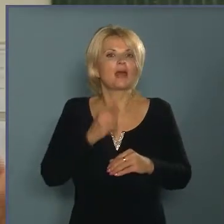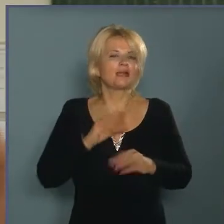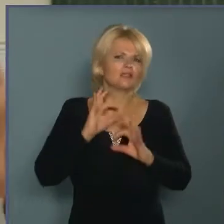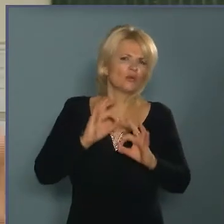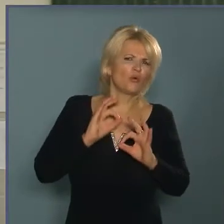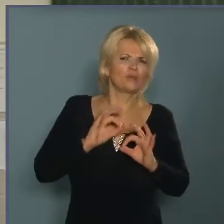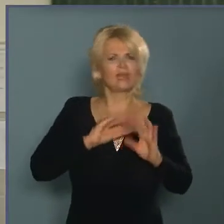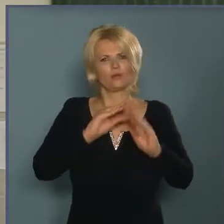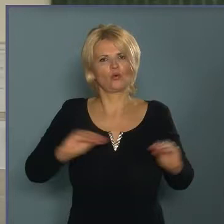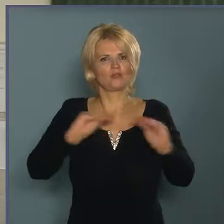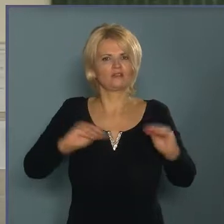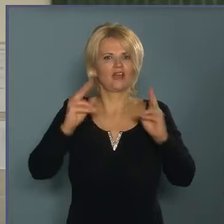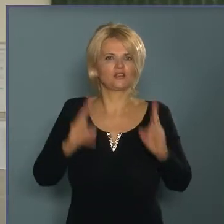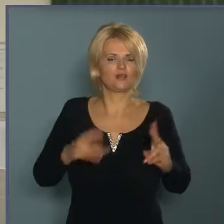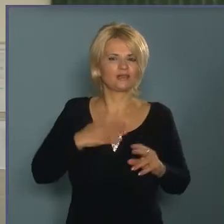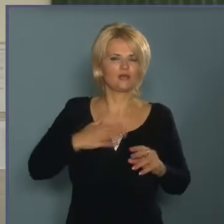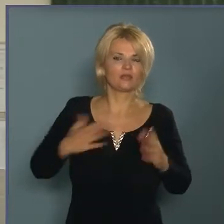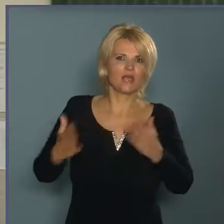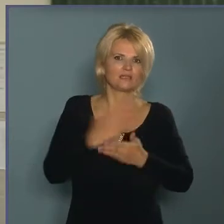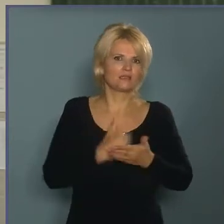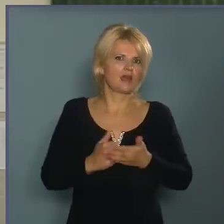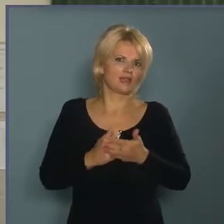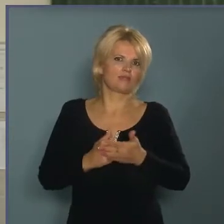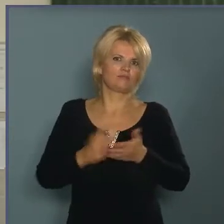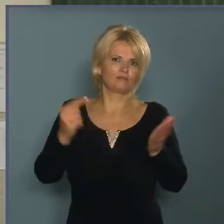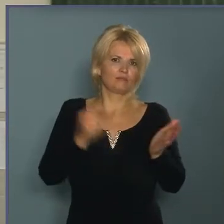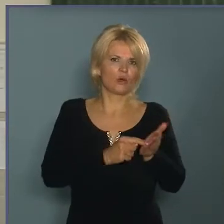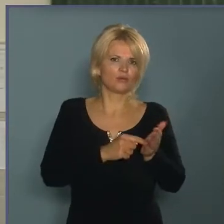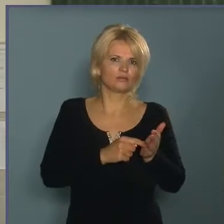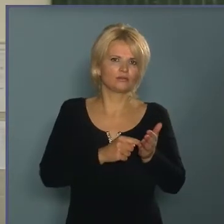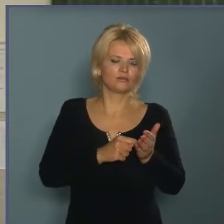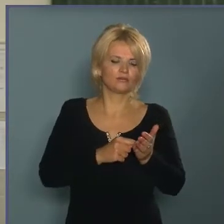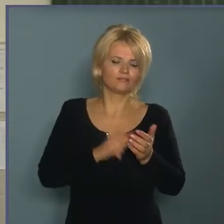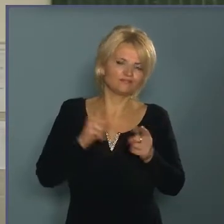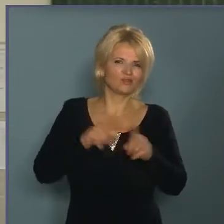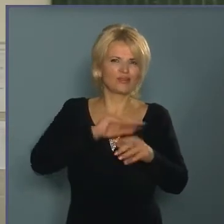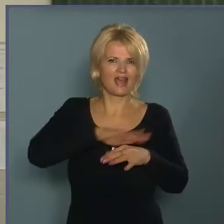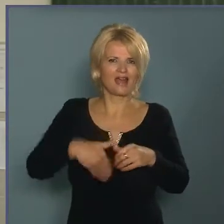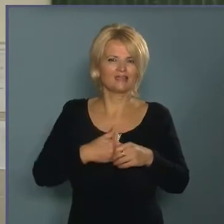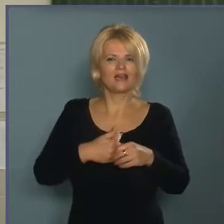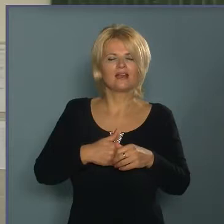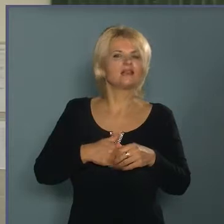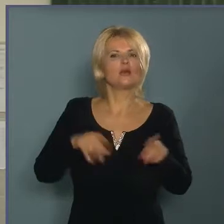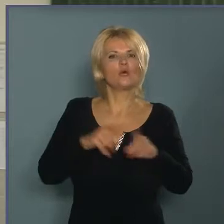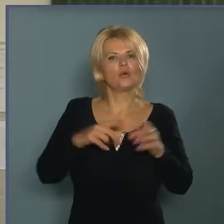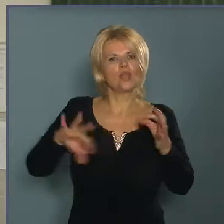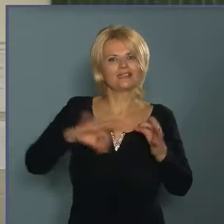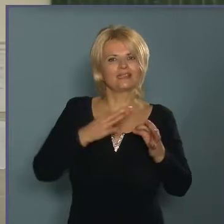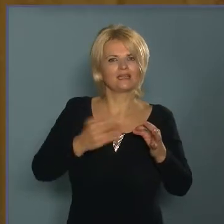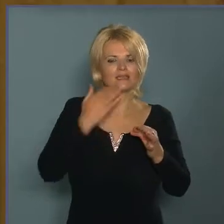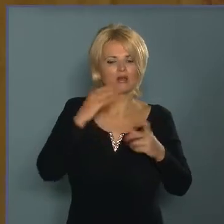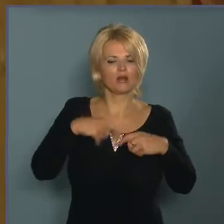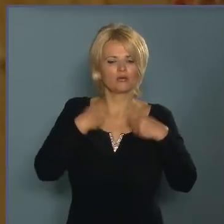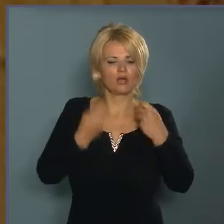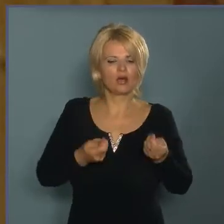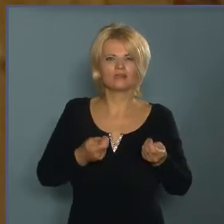jó, hogy nem, ez is ez az óra. És nekünk már ez egy nyerőpont. Azzal a hátránya, hogy olyan zenét akarunk nekik adni, ami nincs benne az ő